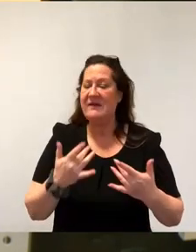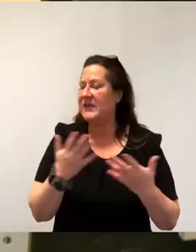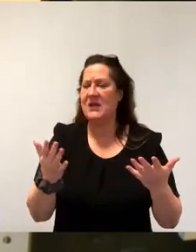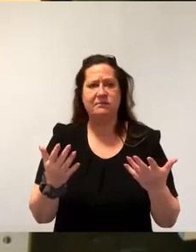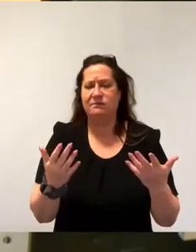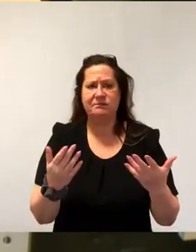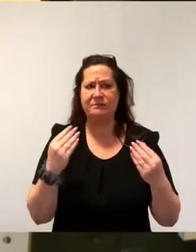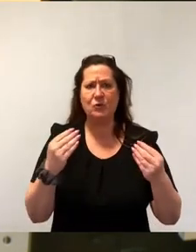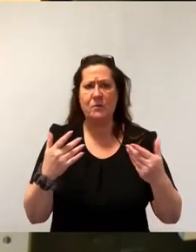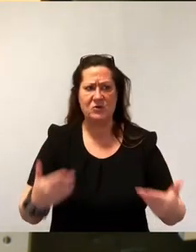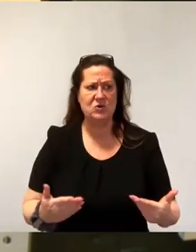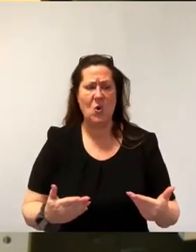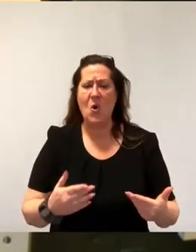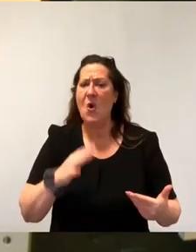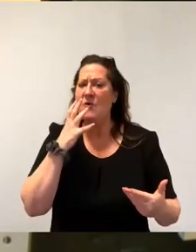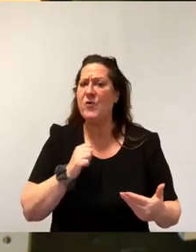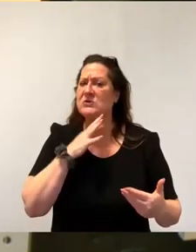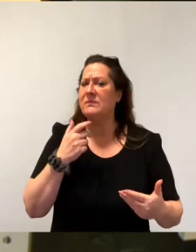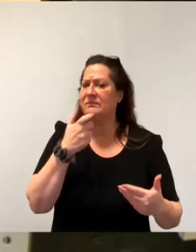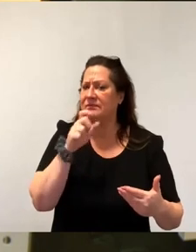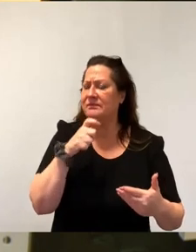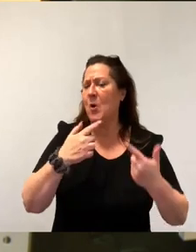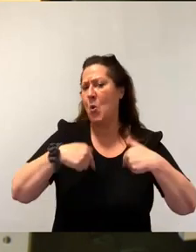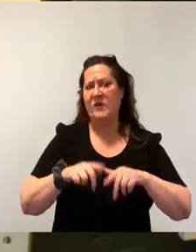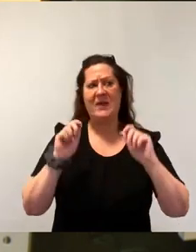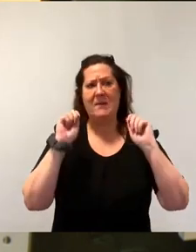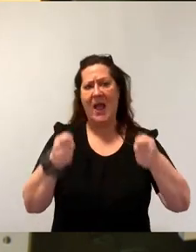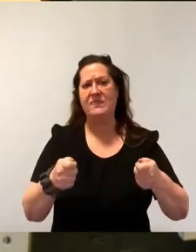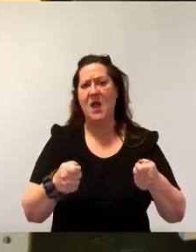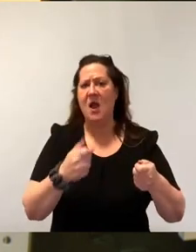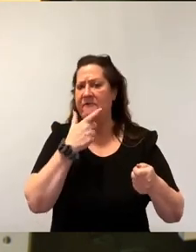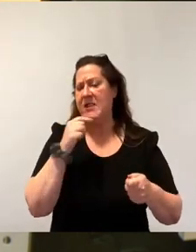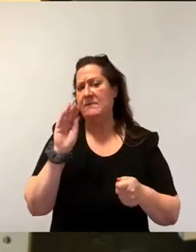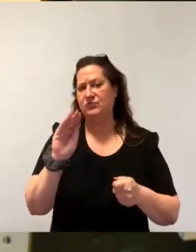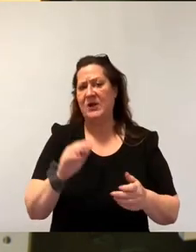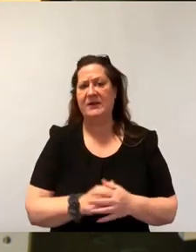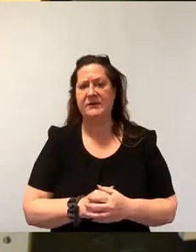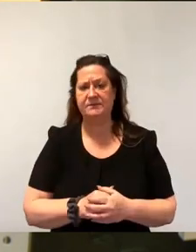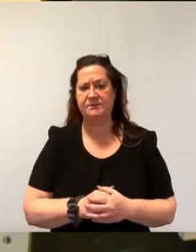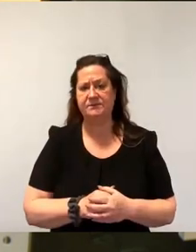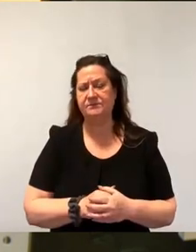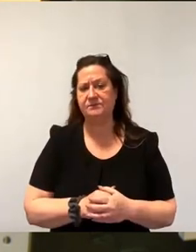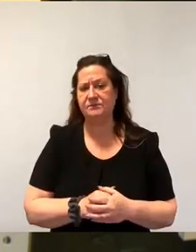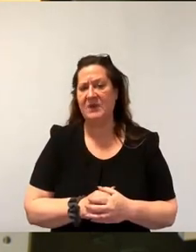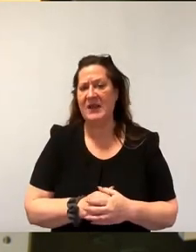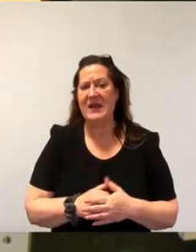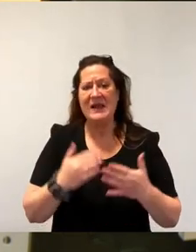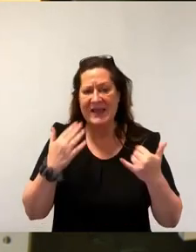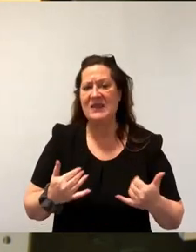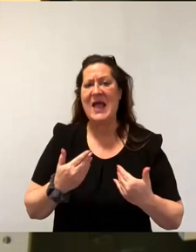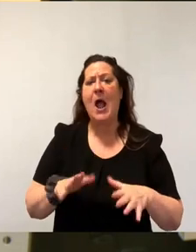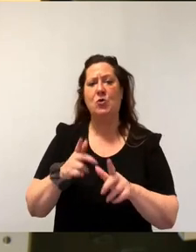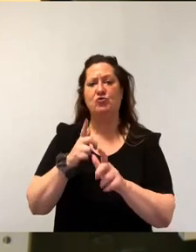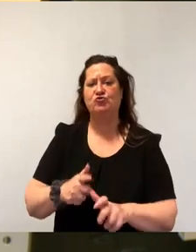ein paar Worte zu unserem Antrag verlieren möchte, der sie ja in den Ausschüssen so sprachlos gemacht hat.